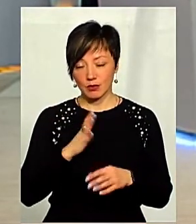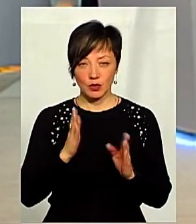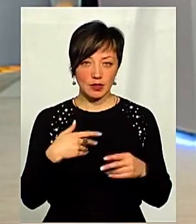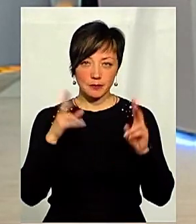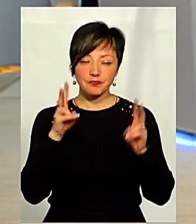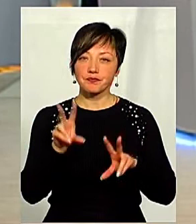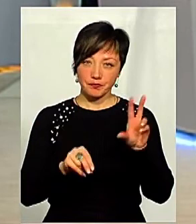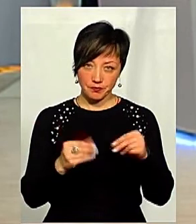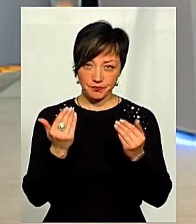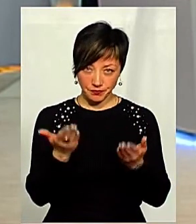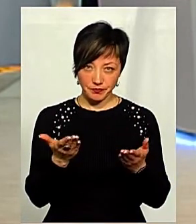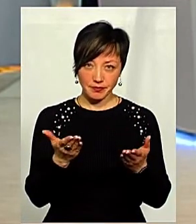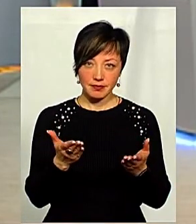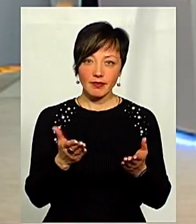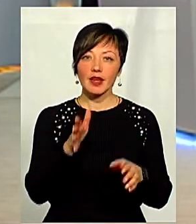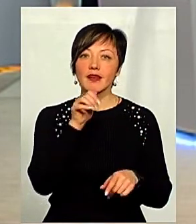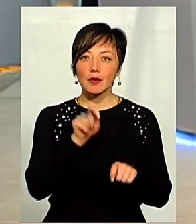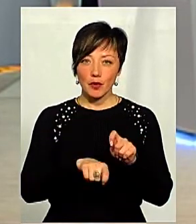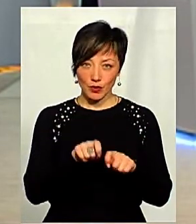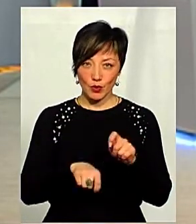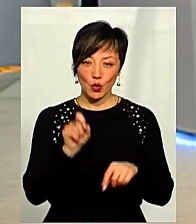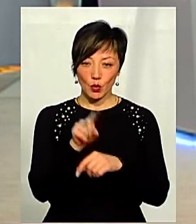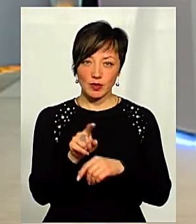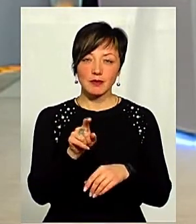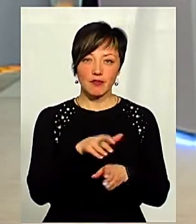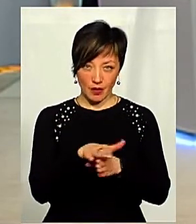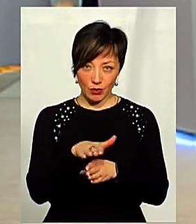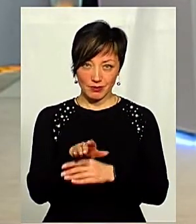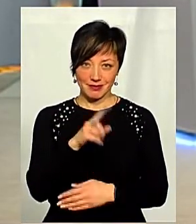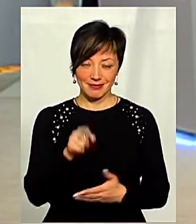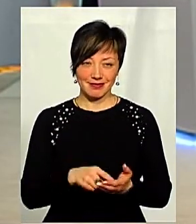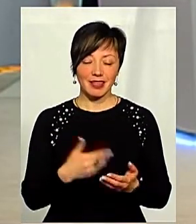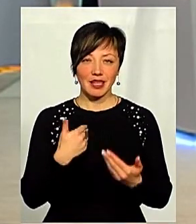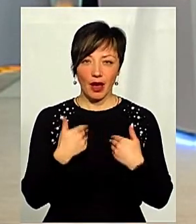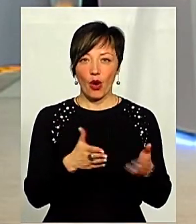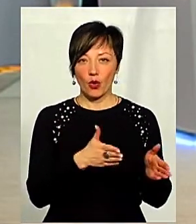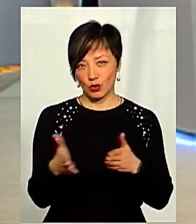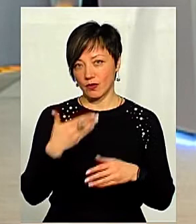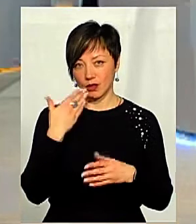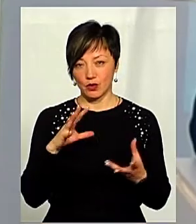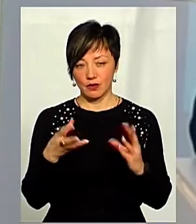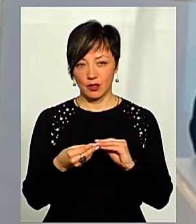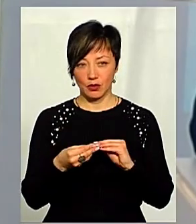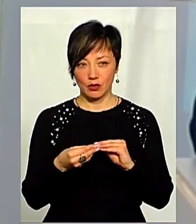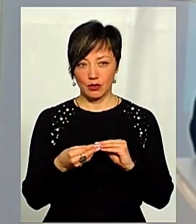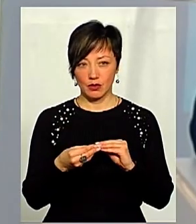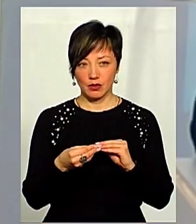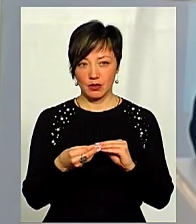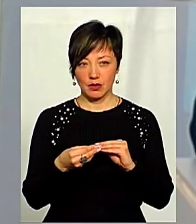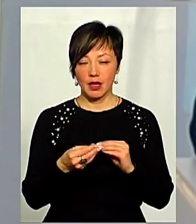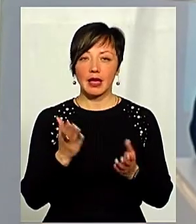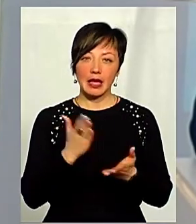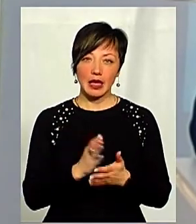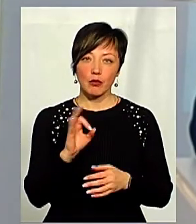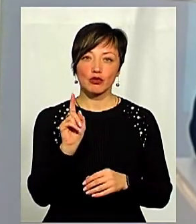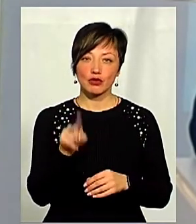не знаю. А ви, як вважаєте, ви з дорученими вам завданнями справились? Я готовий до звіту чому? Тому що мені